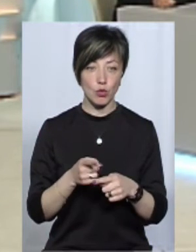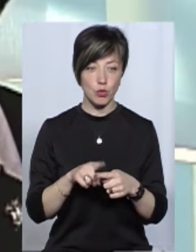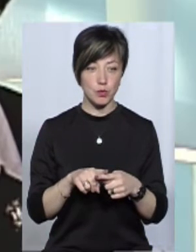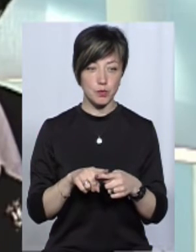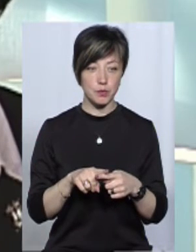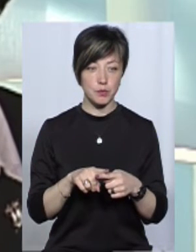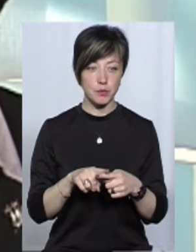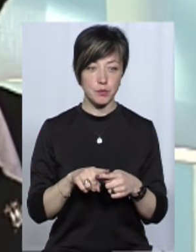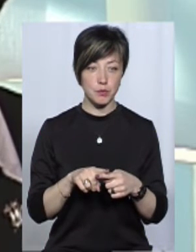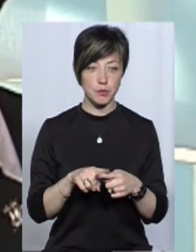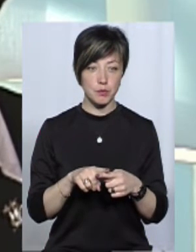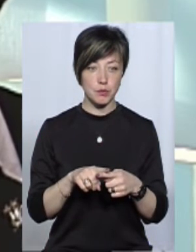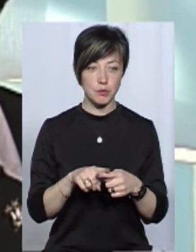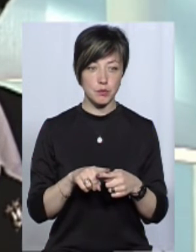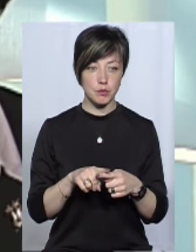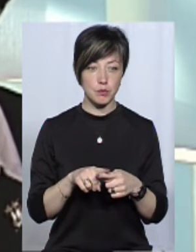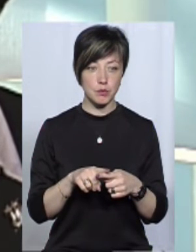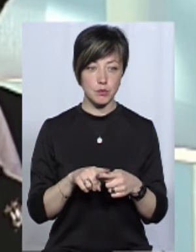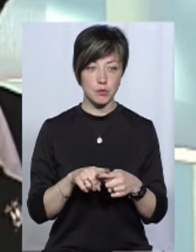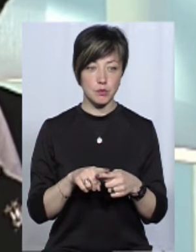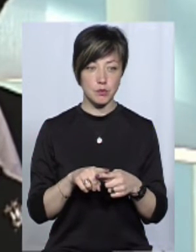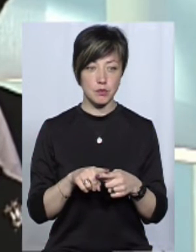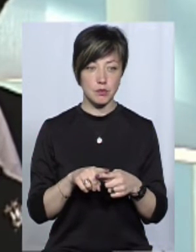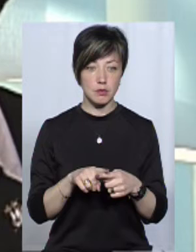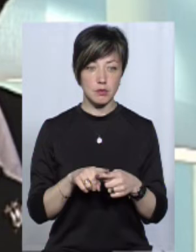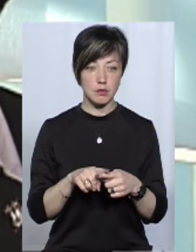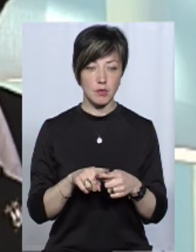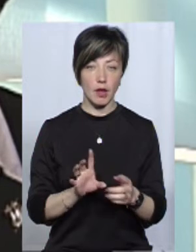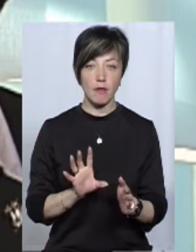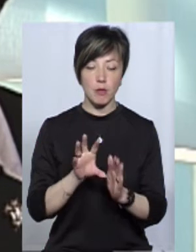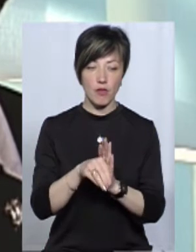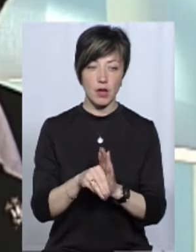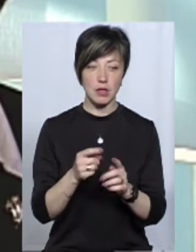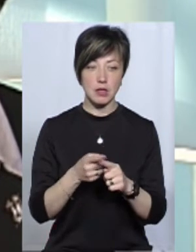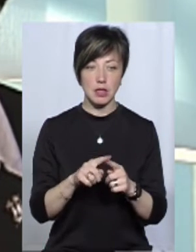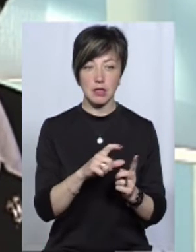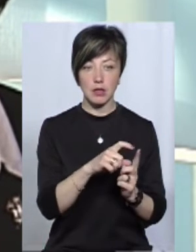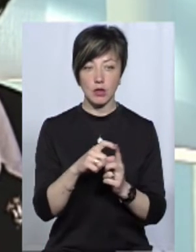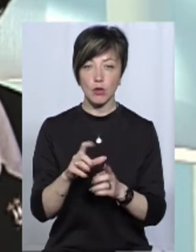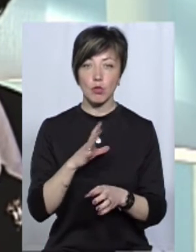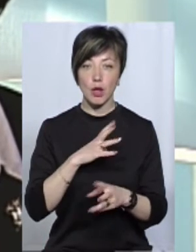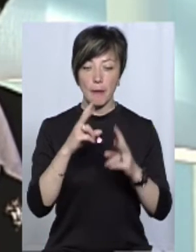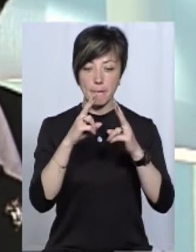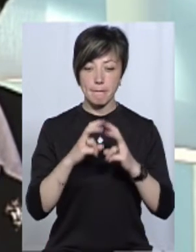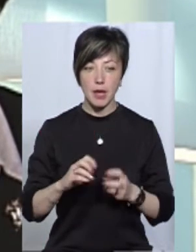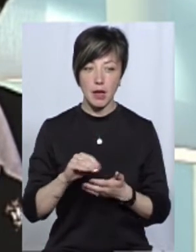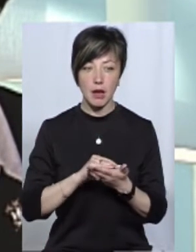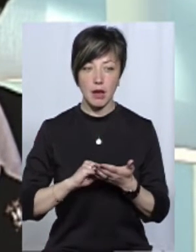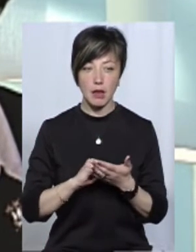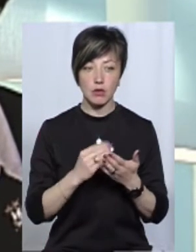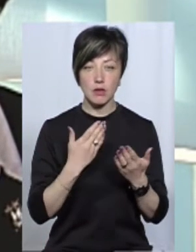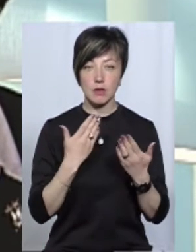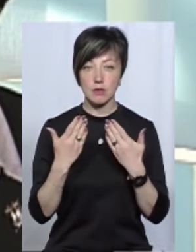впровадили оцей термін. Дуже були переглянути всі